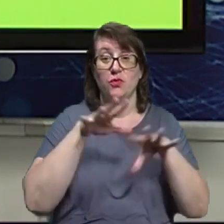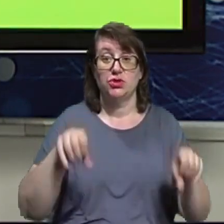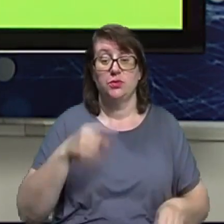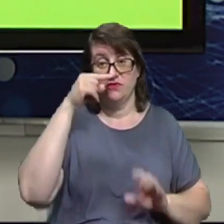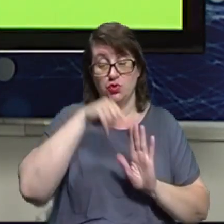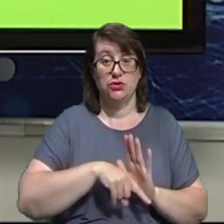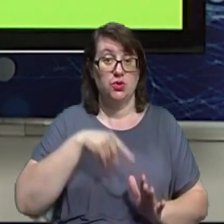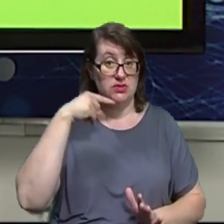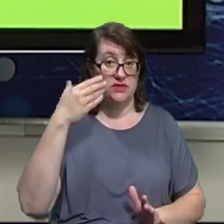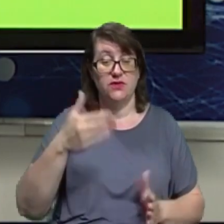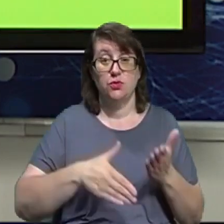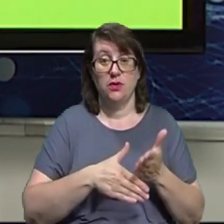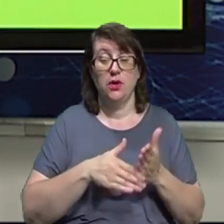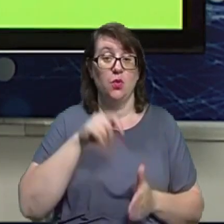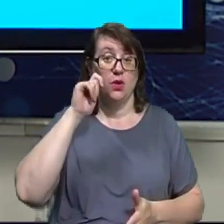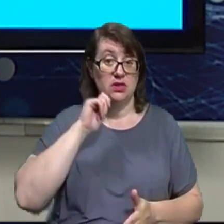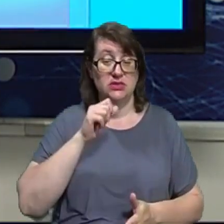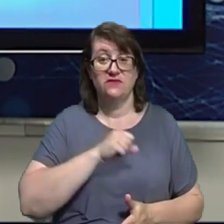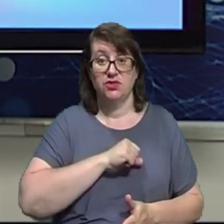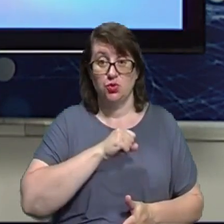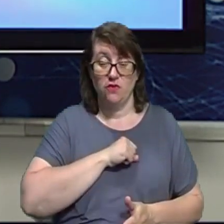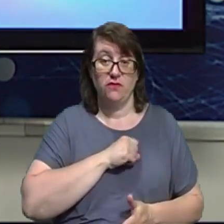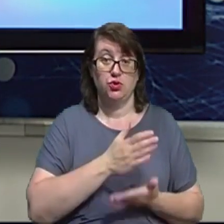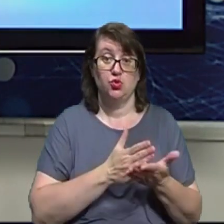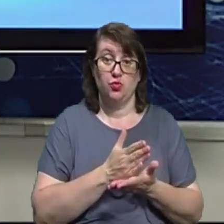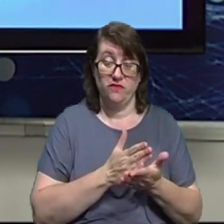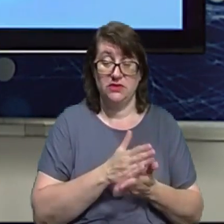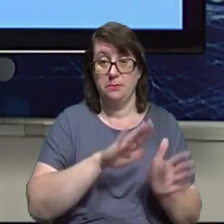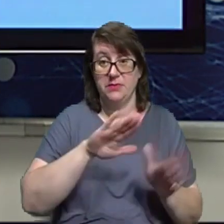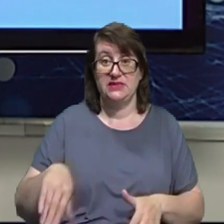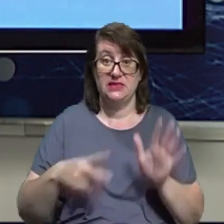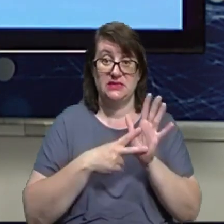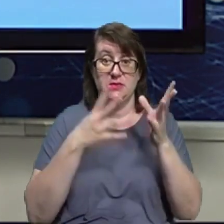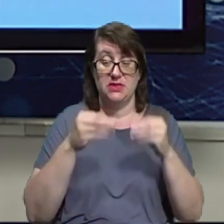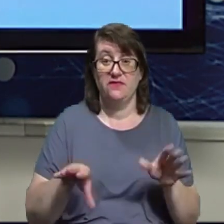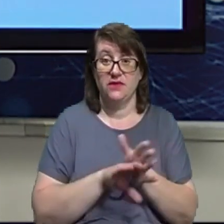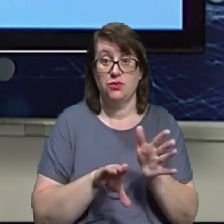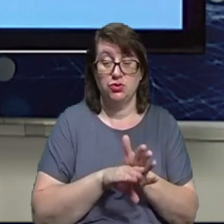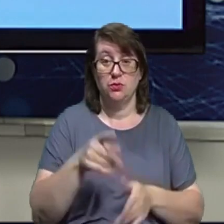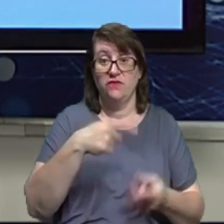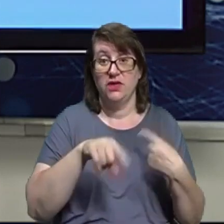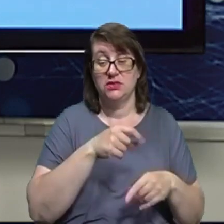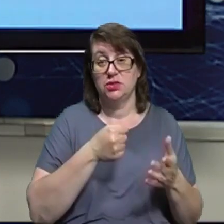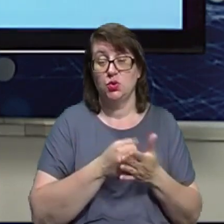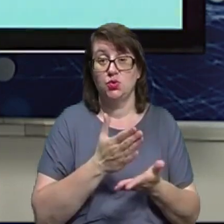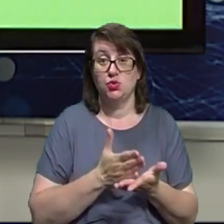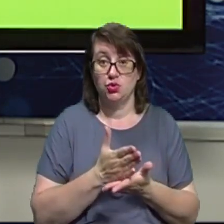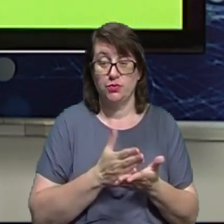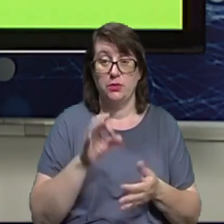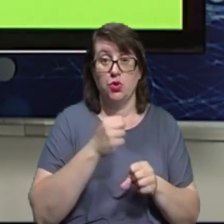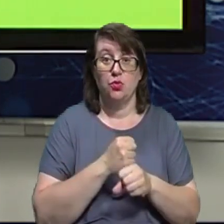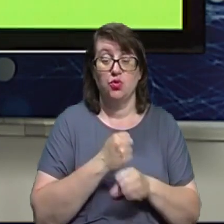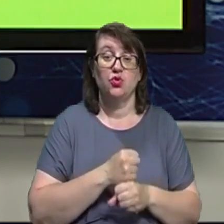він допомагав українським військовослужбовцям. Після семиденної відпустки повернеться до служби. Про роботу військового